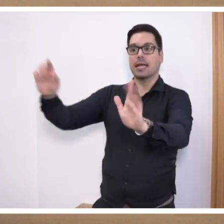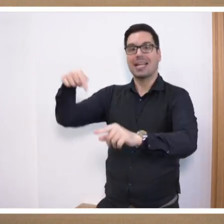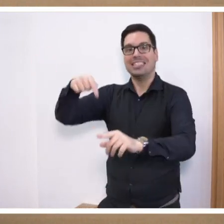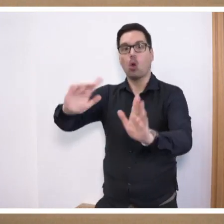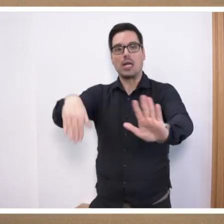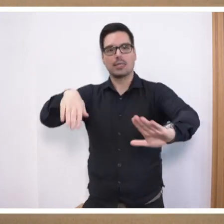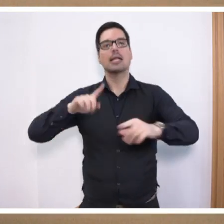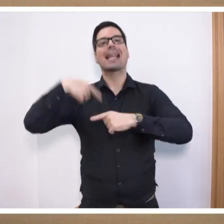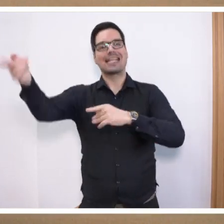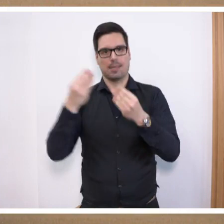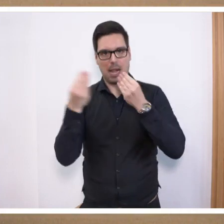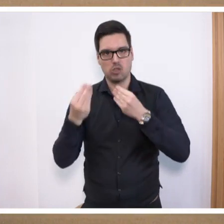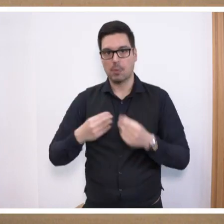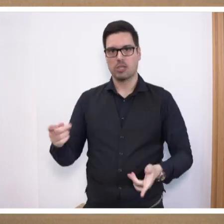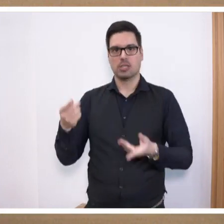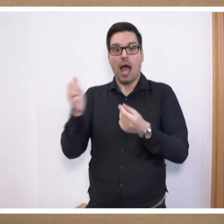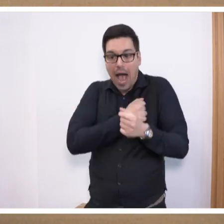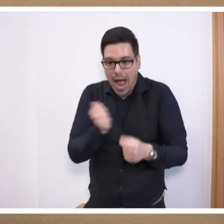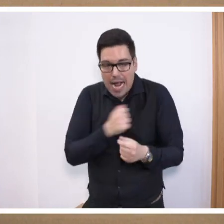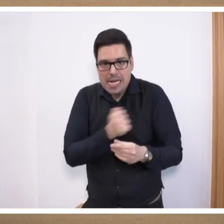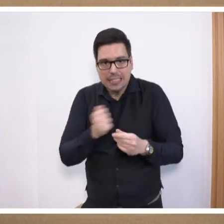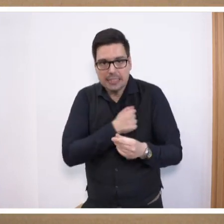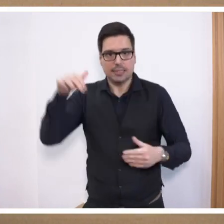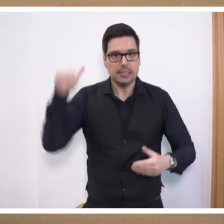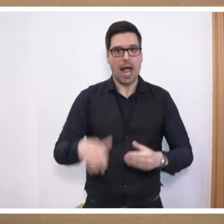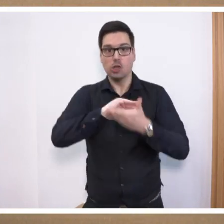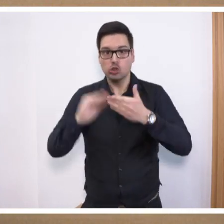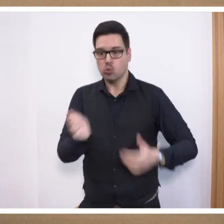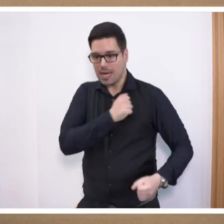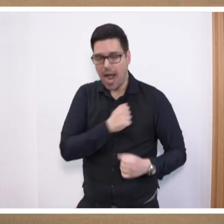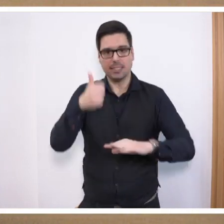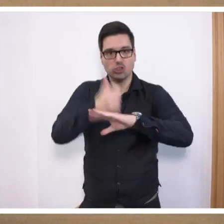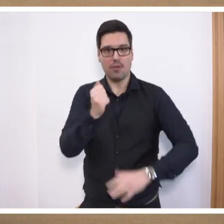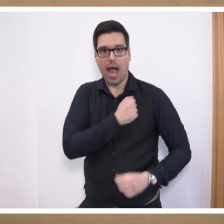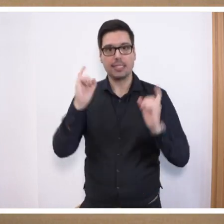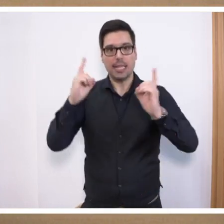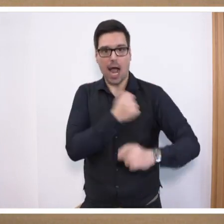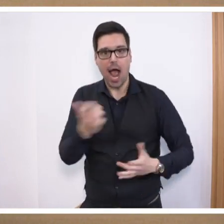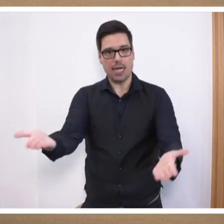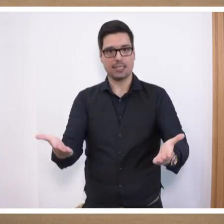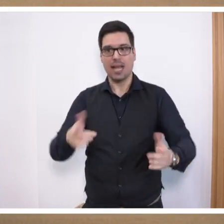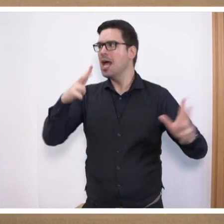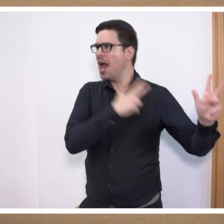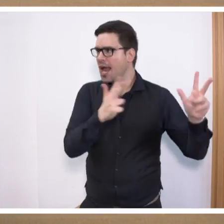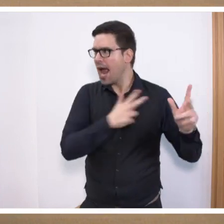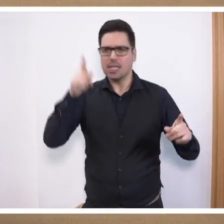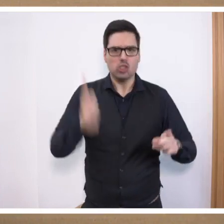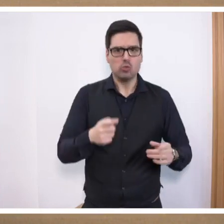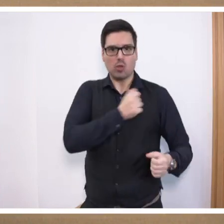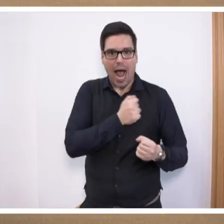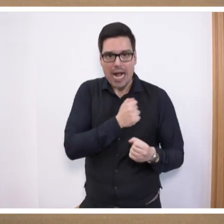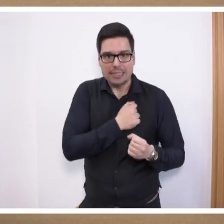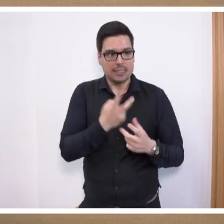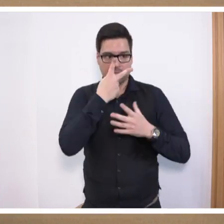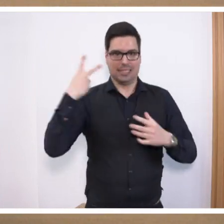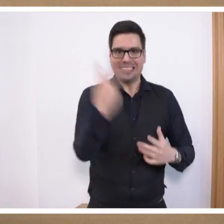Ängste in diesem System. Und da muss endlich aufgeräumt werden. Machen Sie sich hier ehrlich und nehmen Sie diese Ängste und